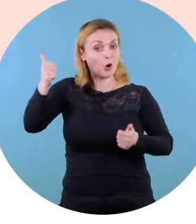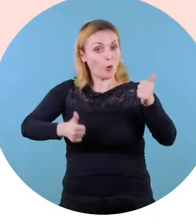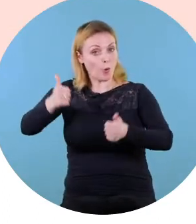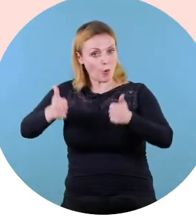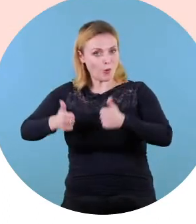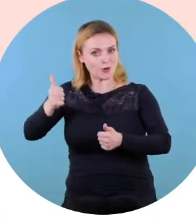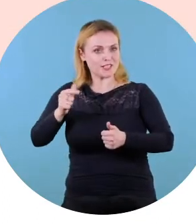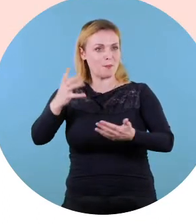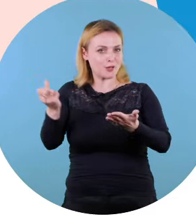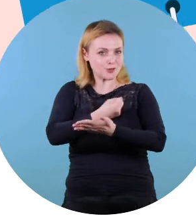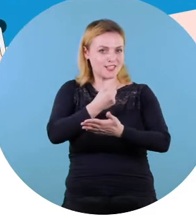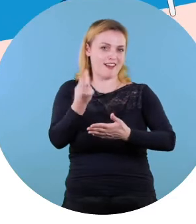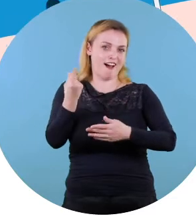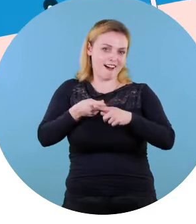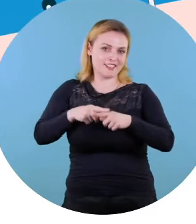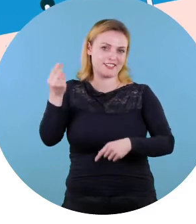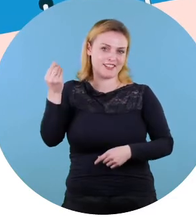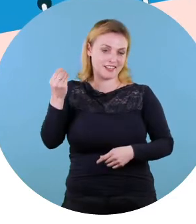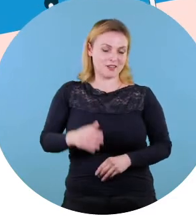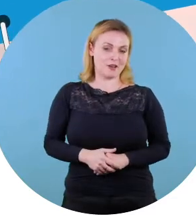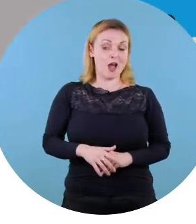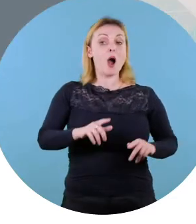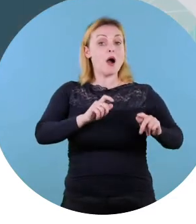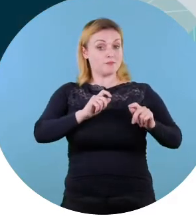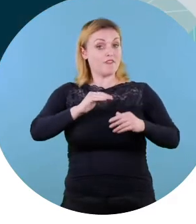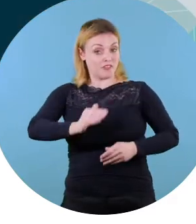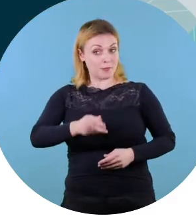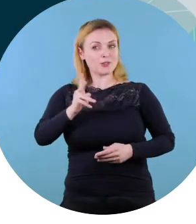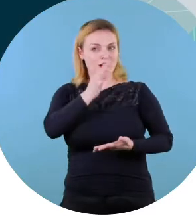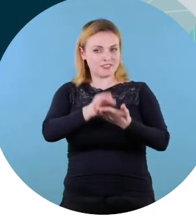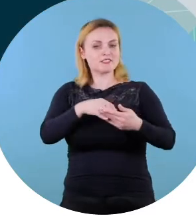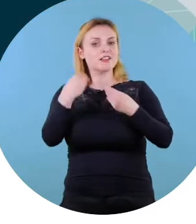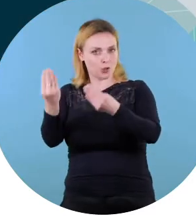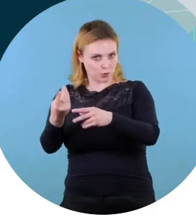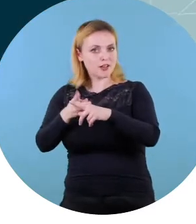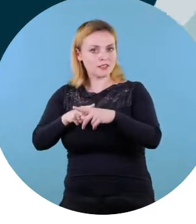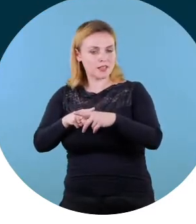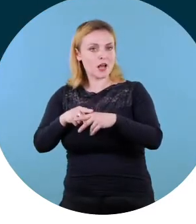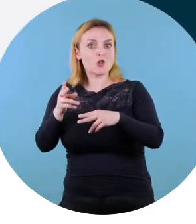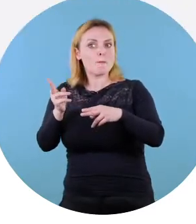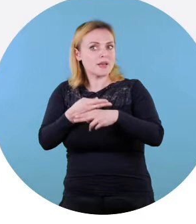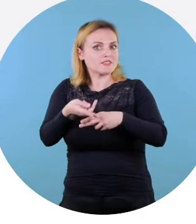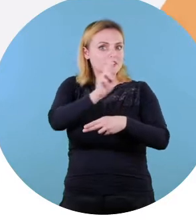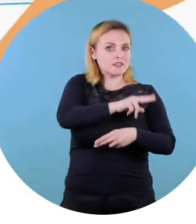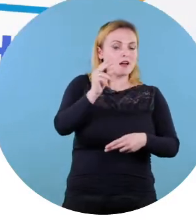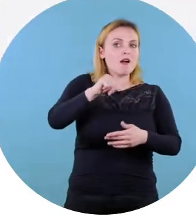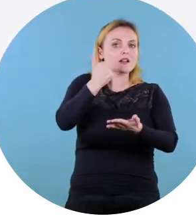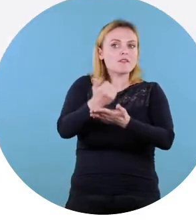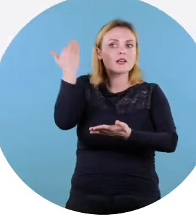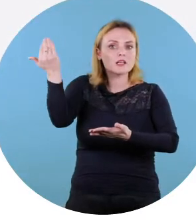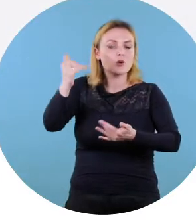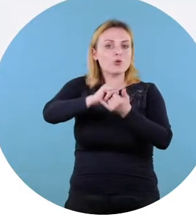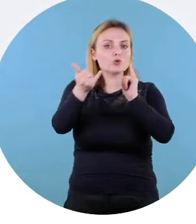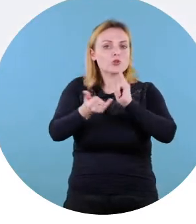участвуя в различных конкурсах для получения средств. Доноры предоставляют гранты, то есть безвозмездную финансовую помощь.